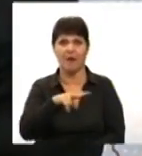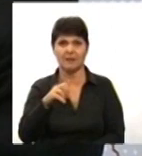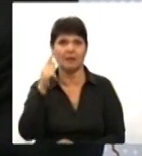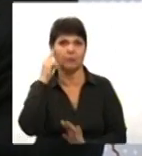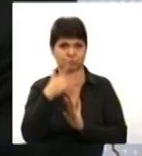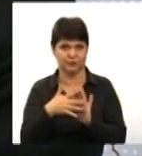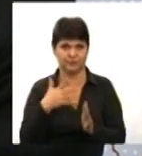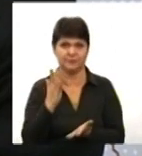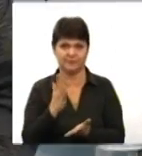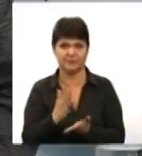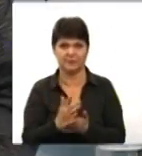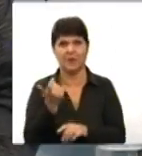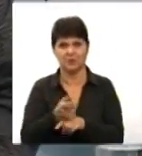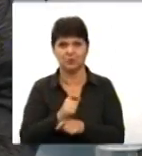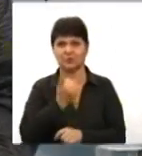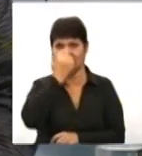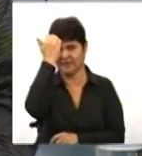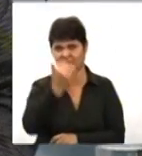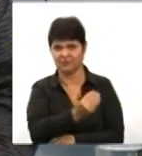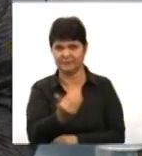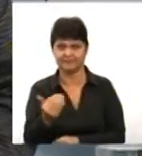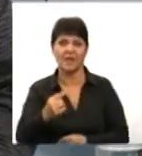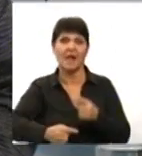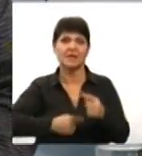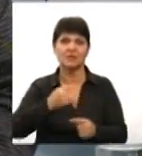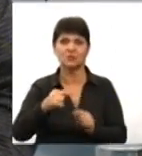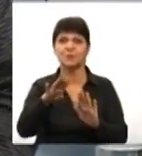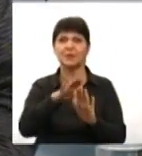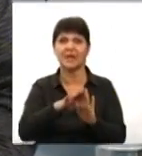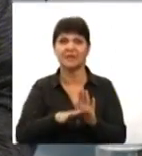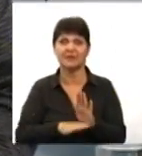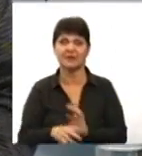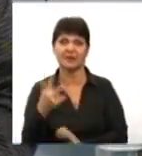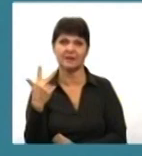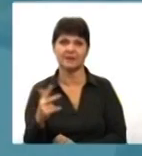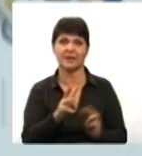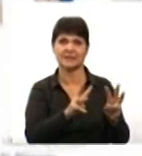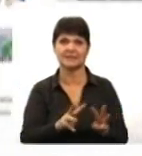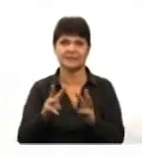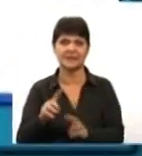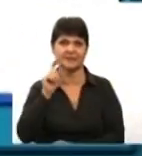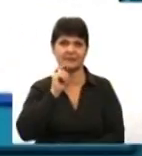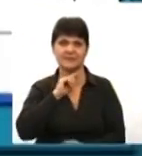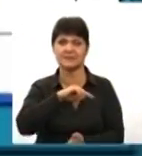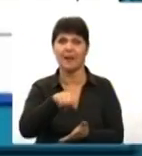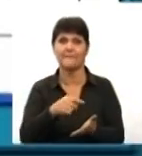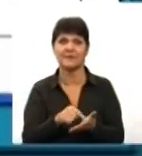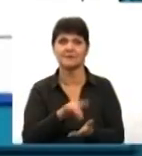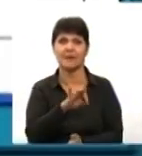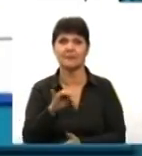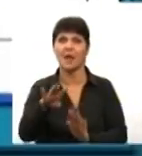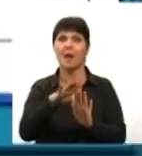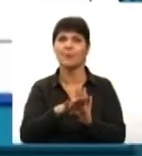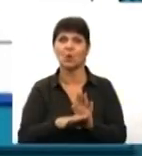і ми за те дуже вдячні. Наступна інфографіка, будь ласка, номер три. Сайт Вінницької міської ради – це програми